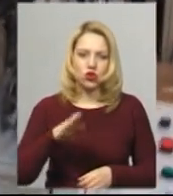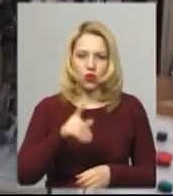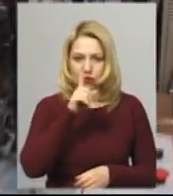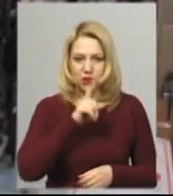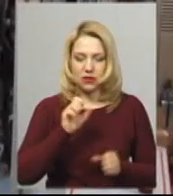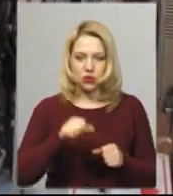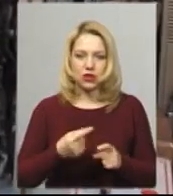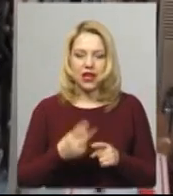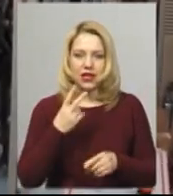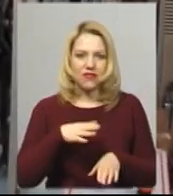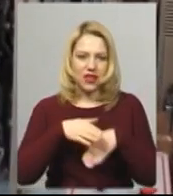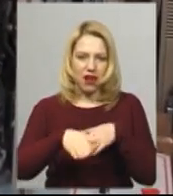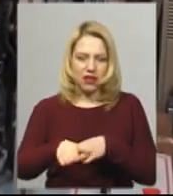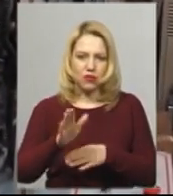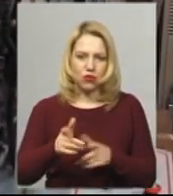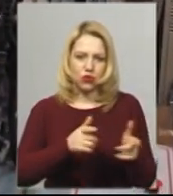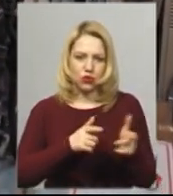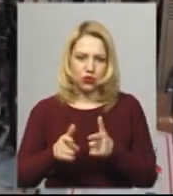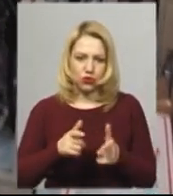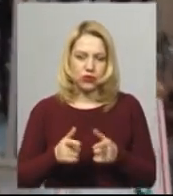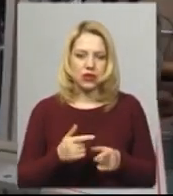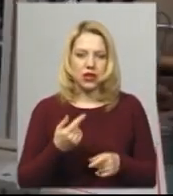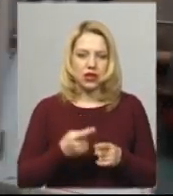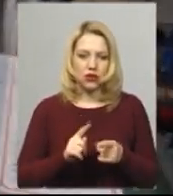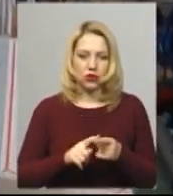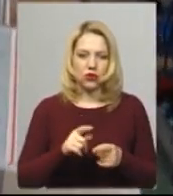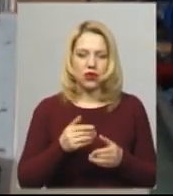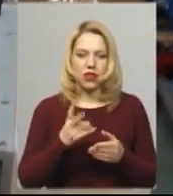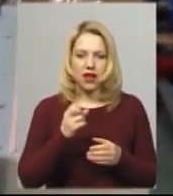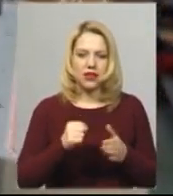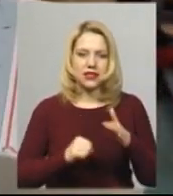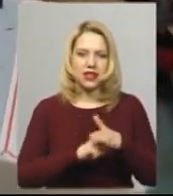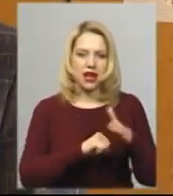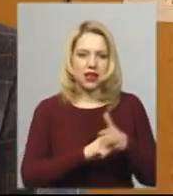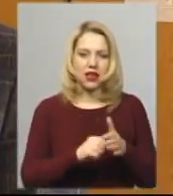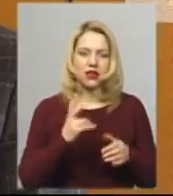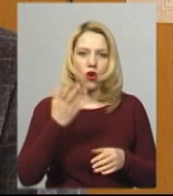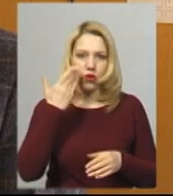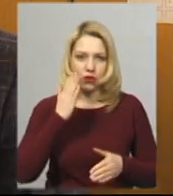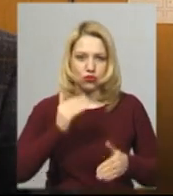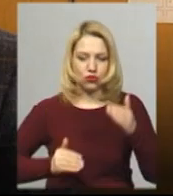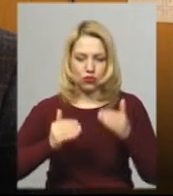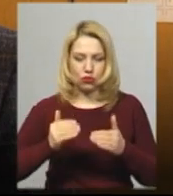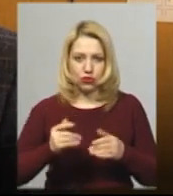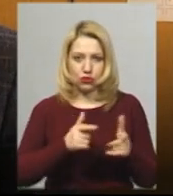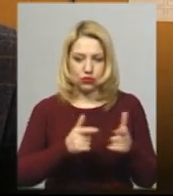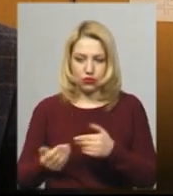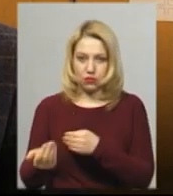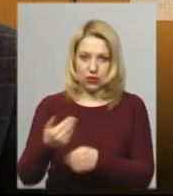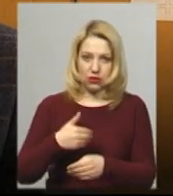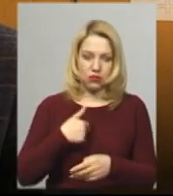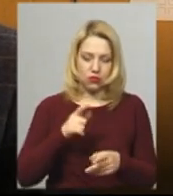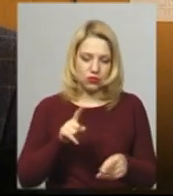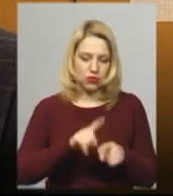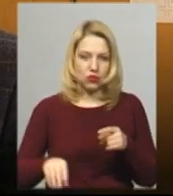мають надіслати літаком за місяць. Гуртуємо його на склад, відтоді, як буде роботи, прийдуть. Ми вже матимемо тільки збирати